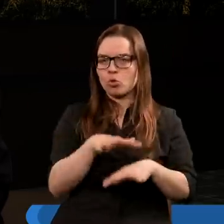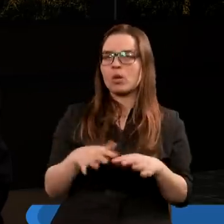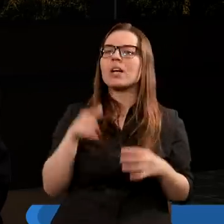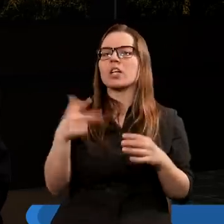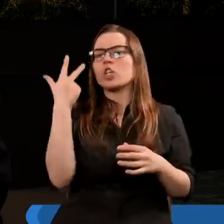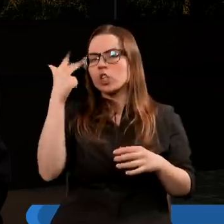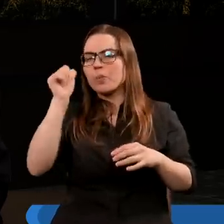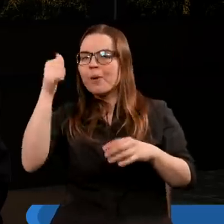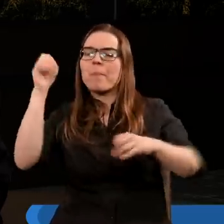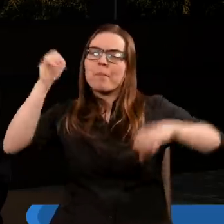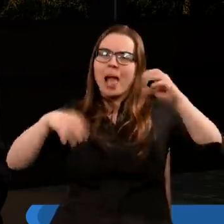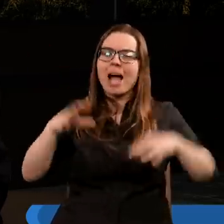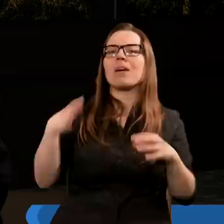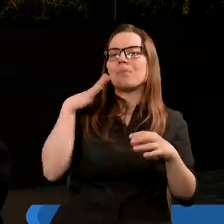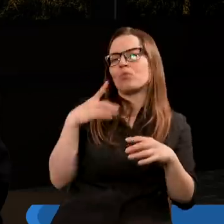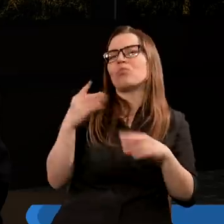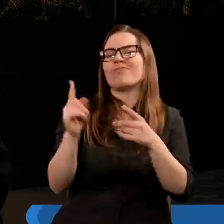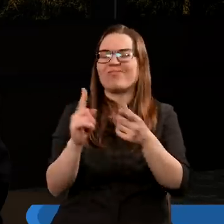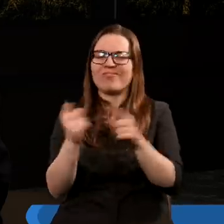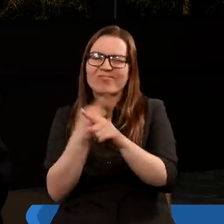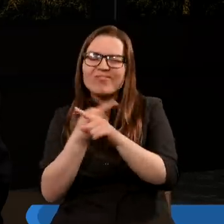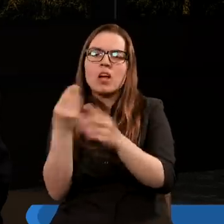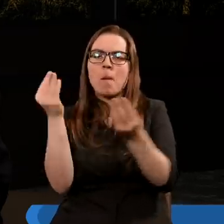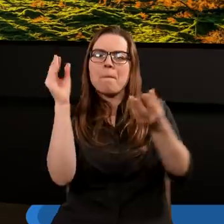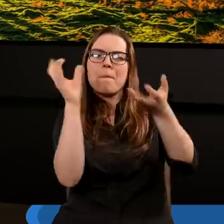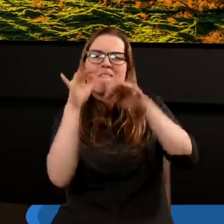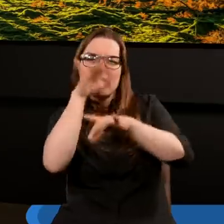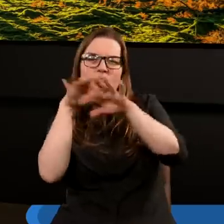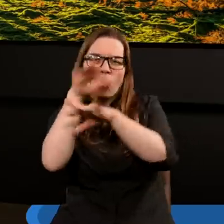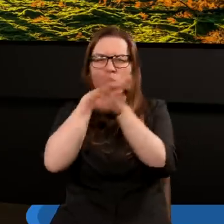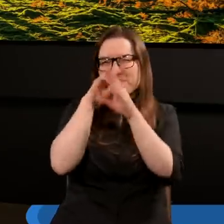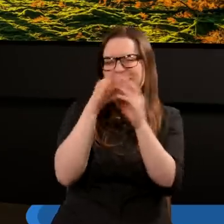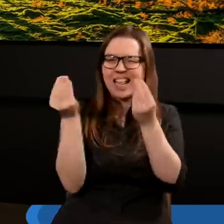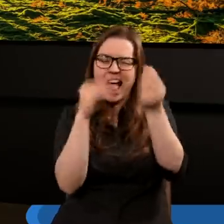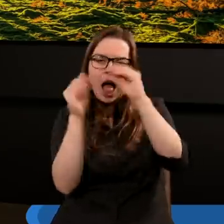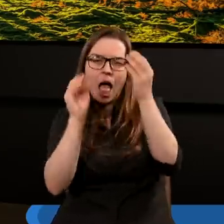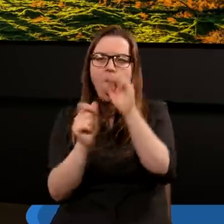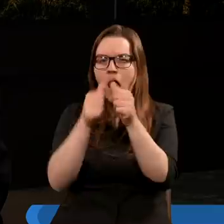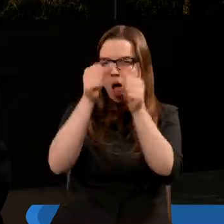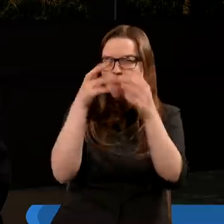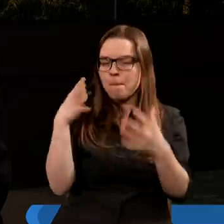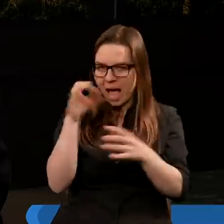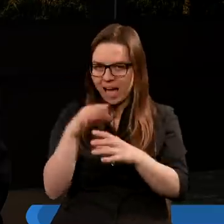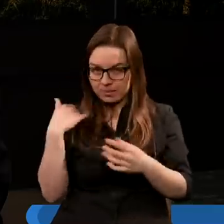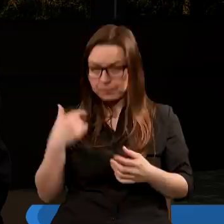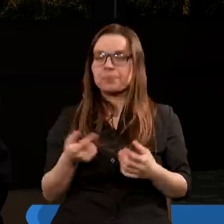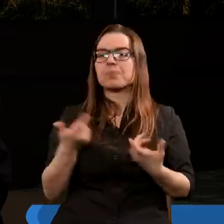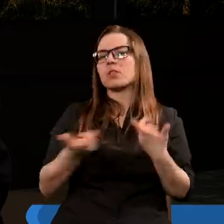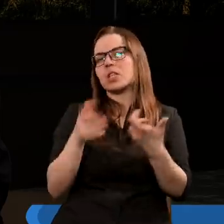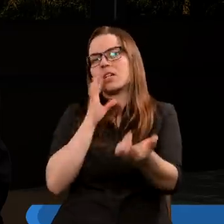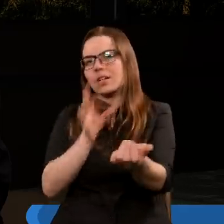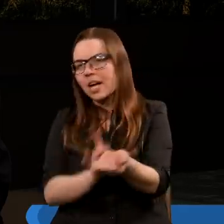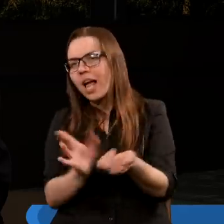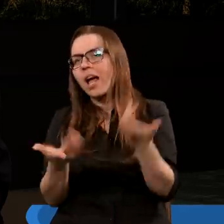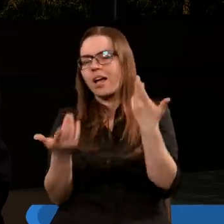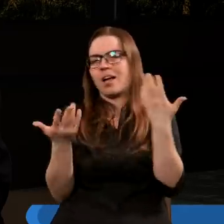pierwsze trzy plagi były podrobione przez wróżbitów, przez magów egipskich, czyli przemiana wody w krew,